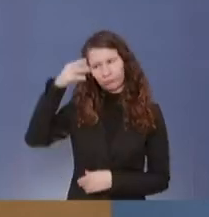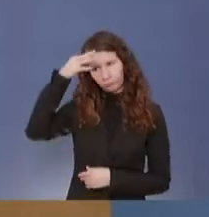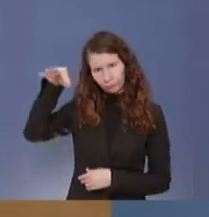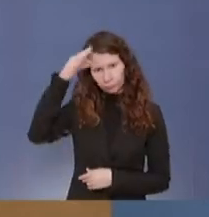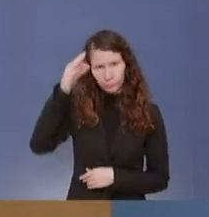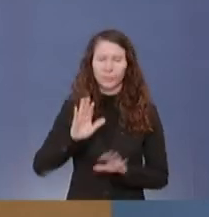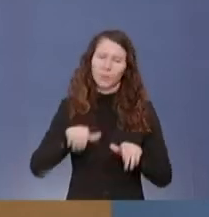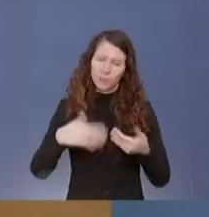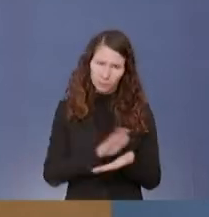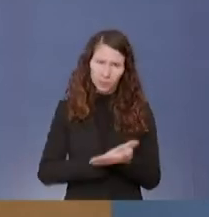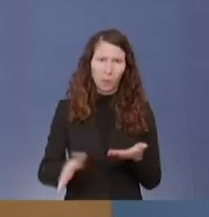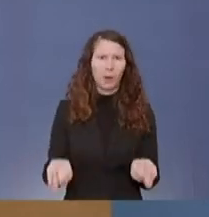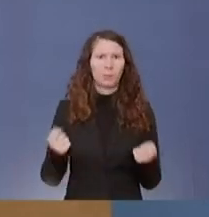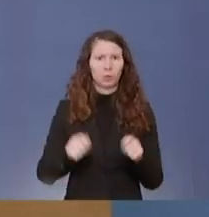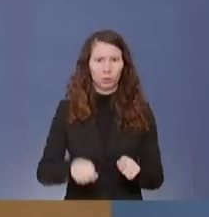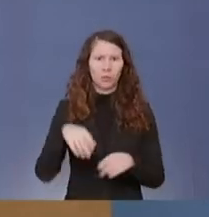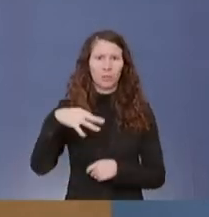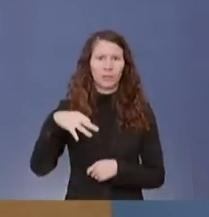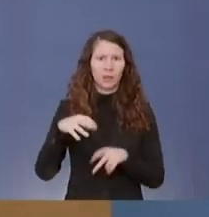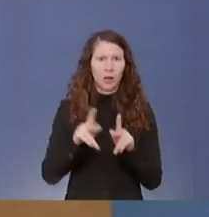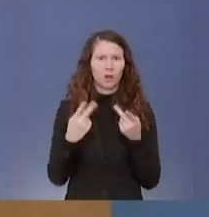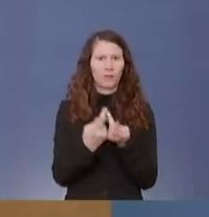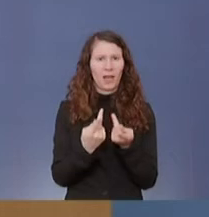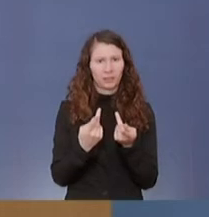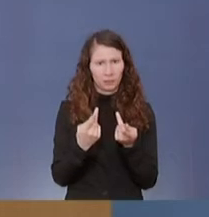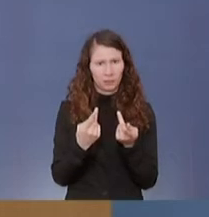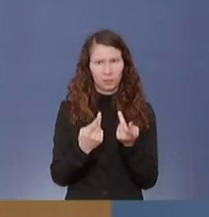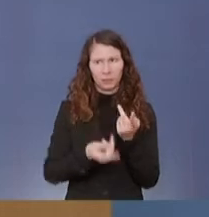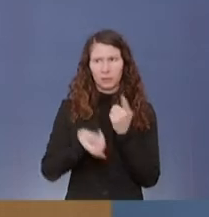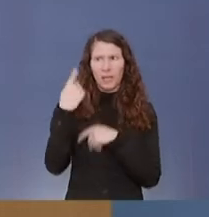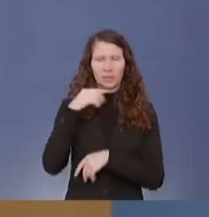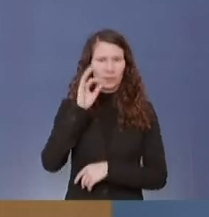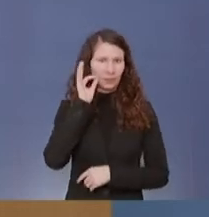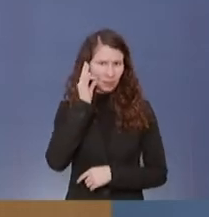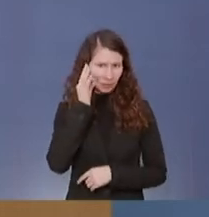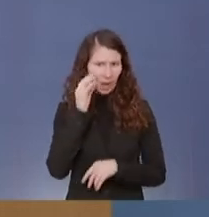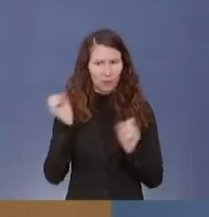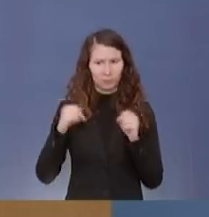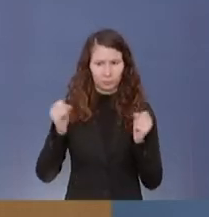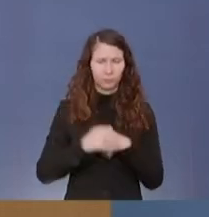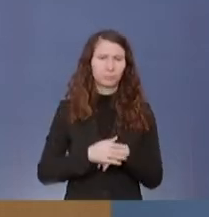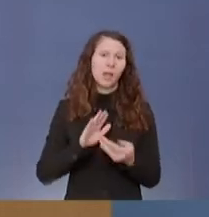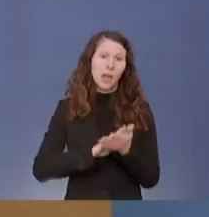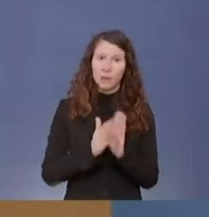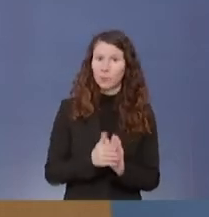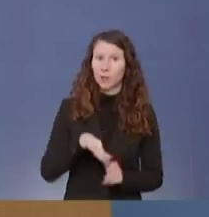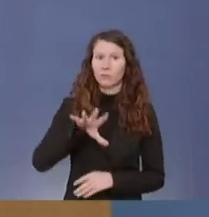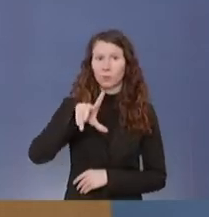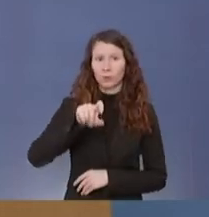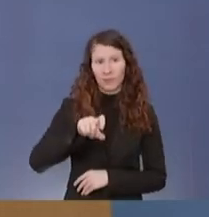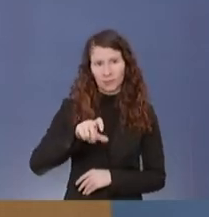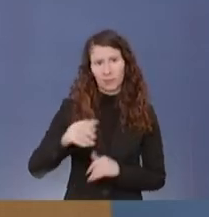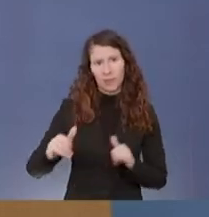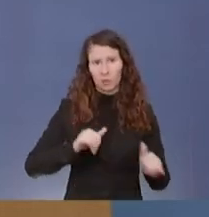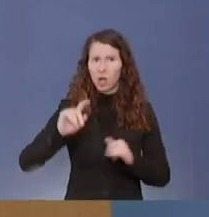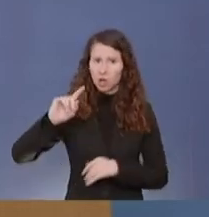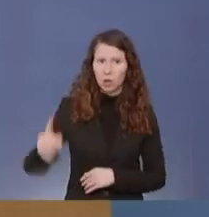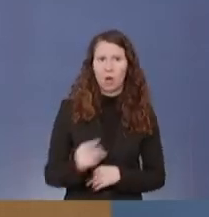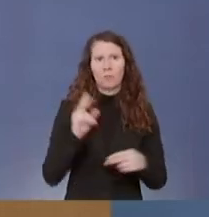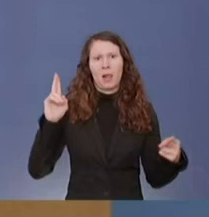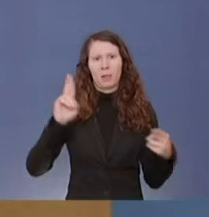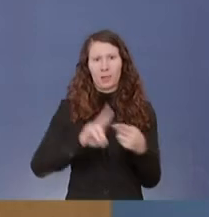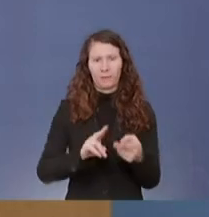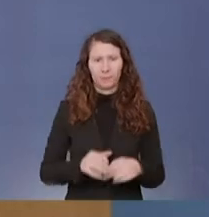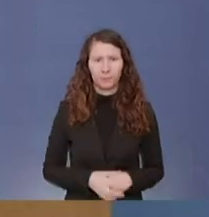Beschlusslage der Ministerpräsidentenkonferenz vom letzten Dienstag. Man hat sich vereinbart, am 25. Januar erneut zusammenzutreten.